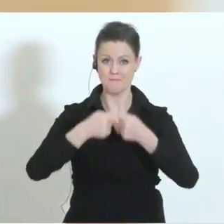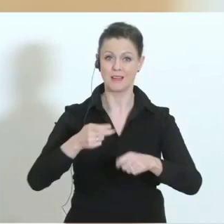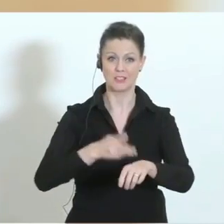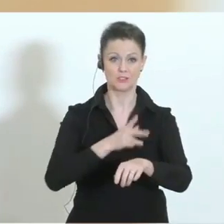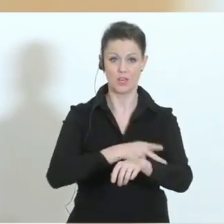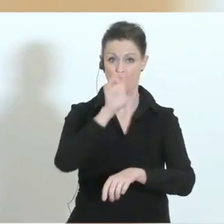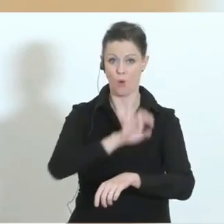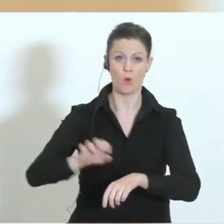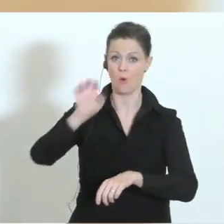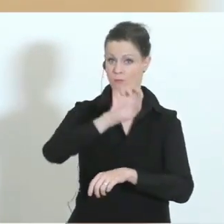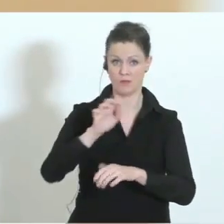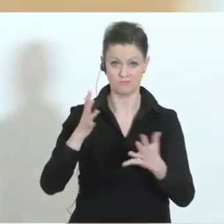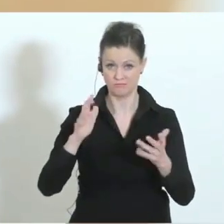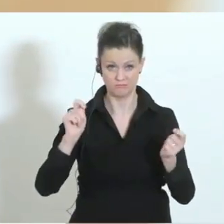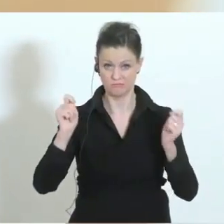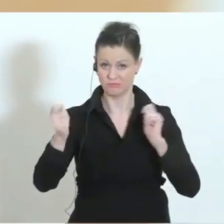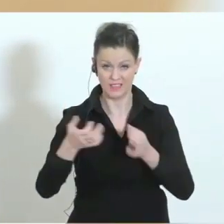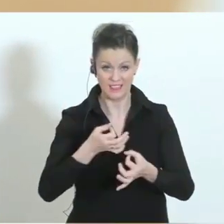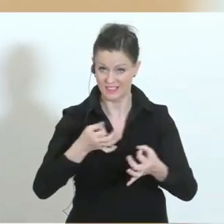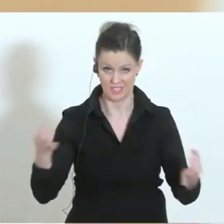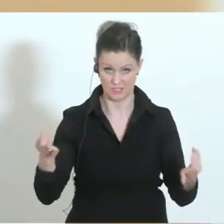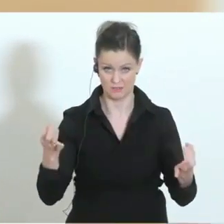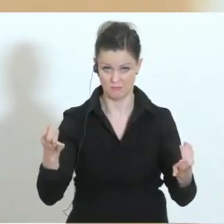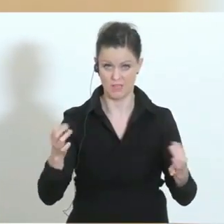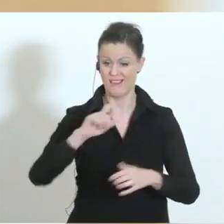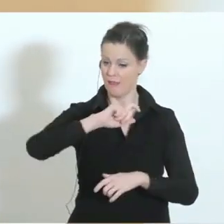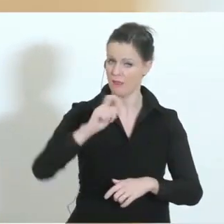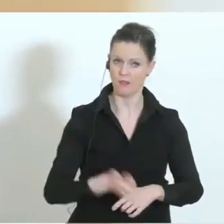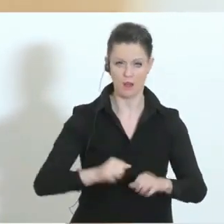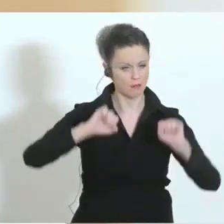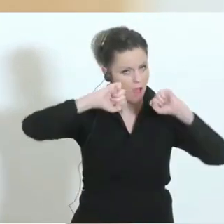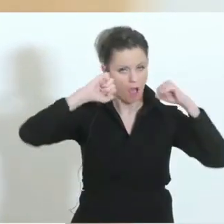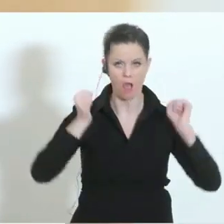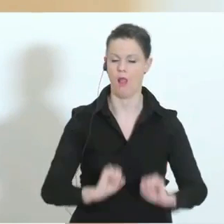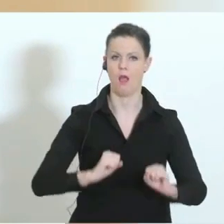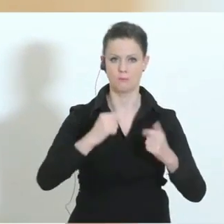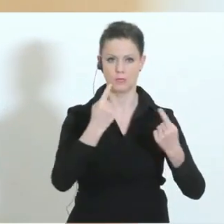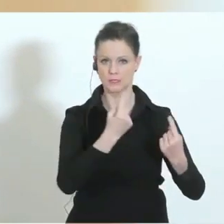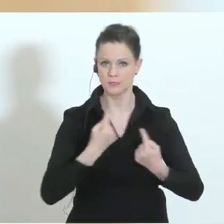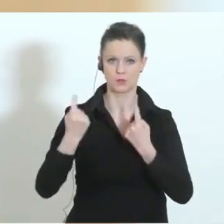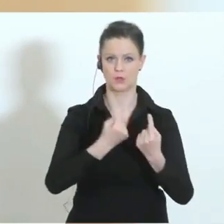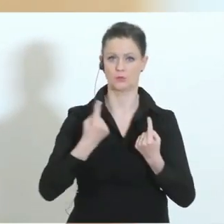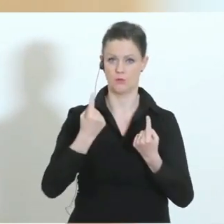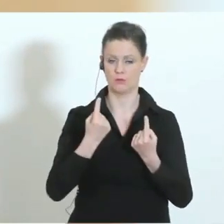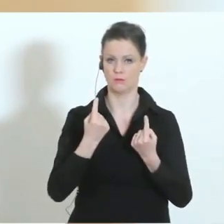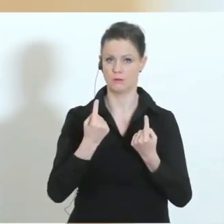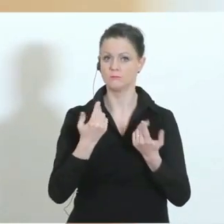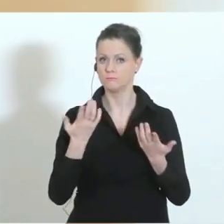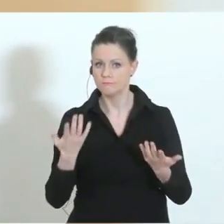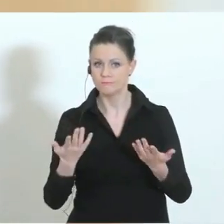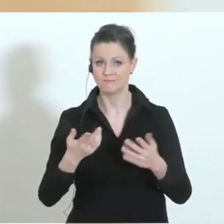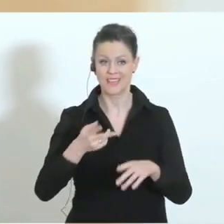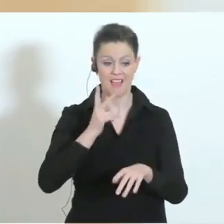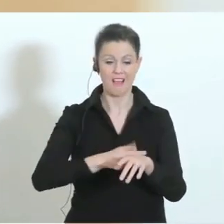Wir sehen in Italien eine nach wie vor sehr, sehr alarmierende Entwicklung, weil offensichtlich sowohl die